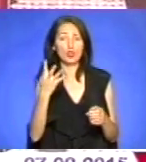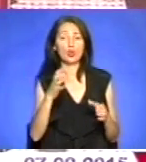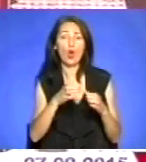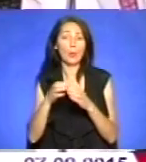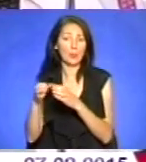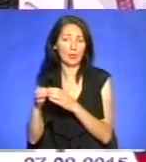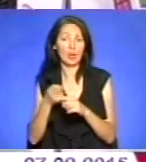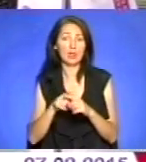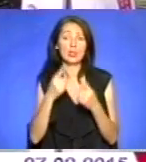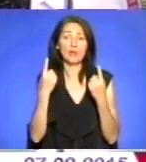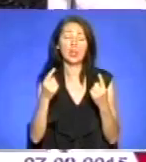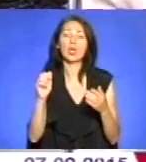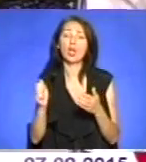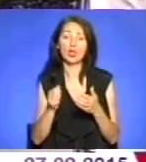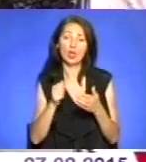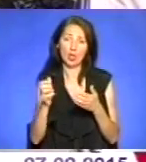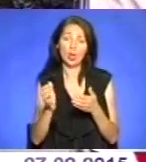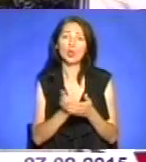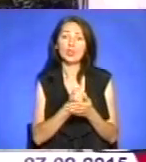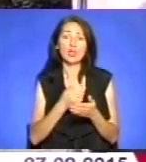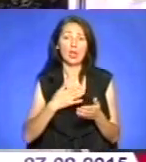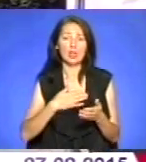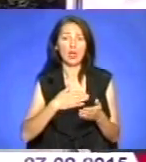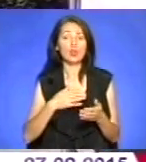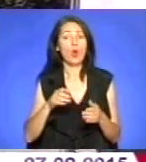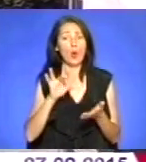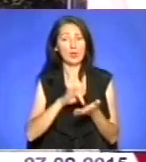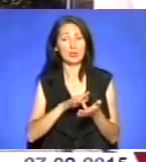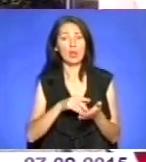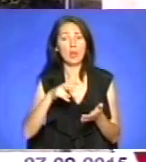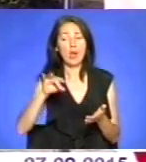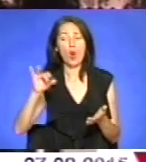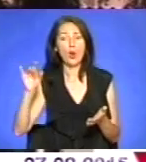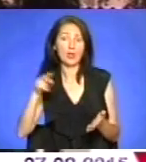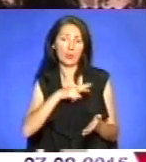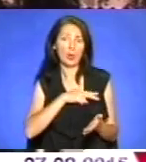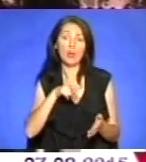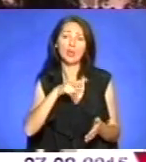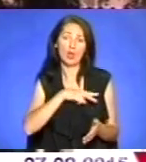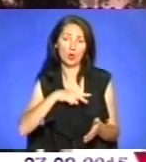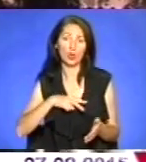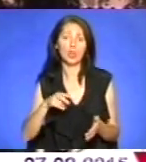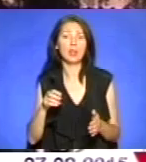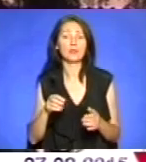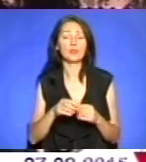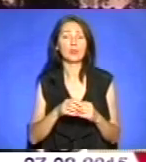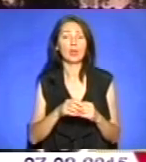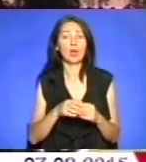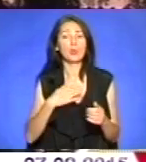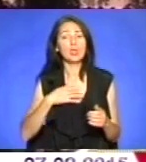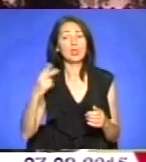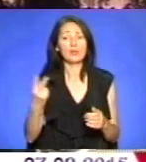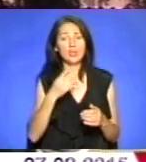досягнення для нашого міста. Лауреатів премії нагородили відзнаками. Мені вдвічі приємно, що цю